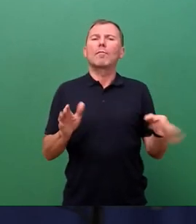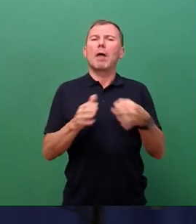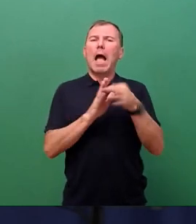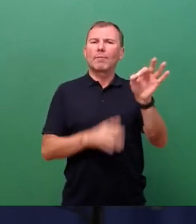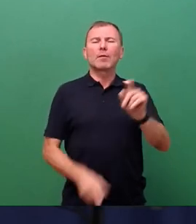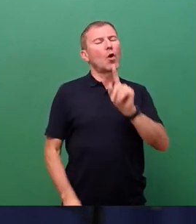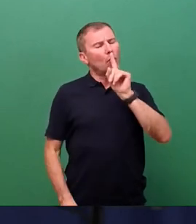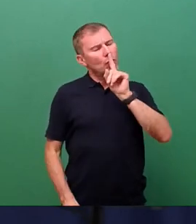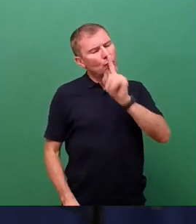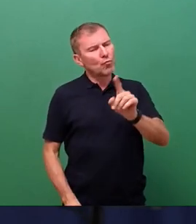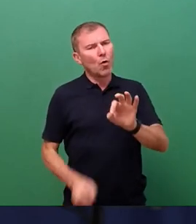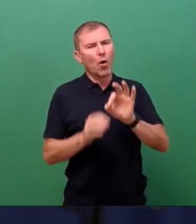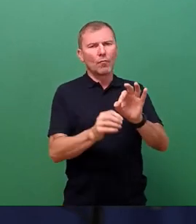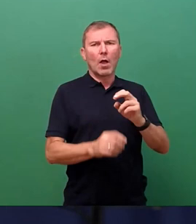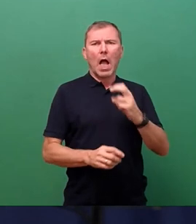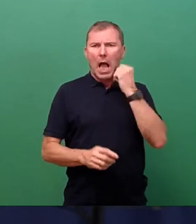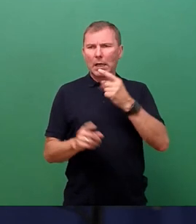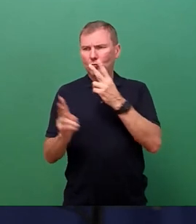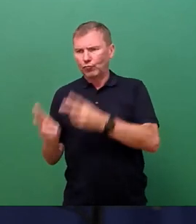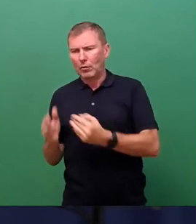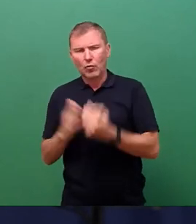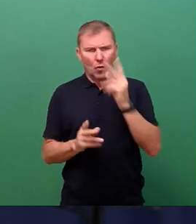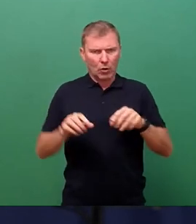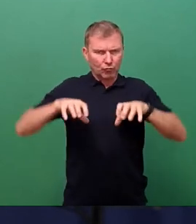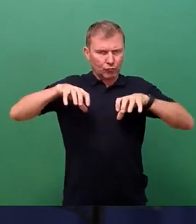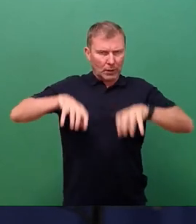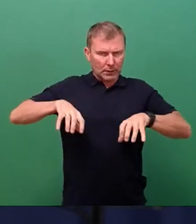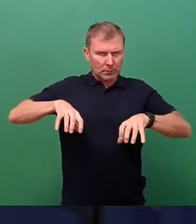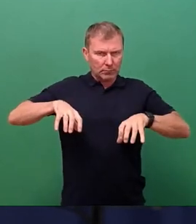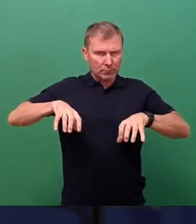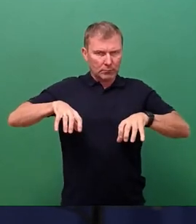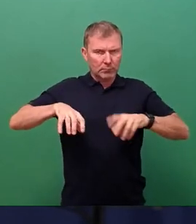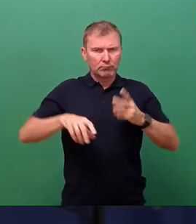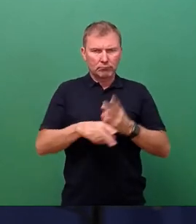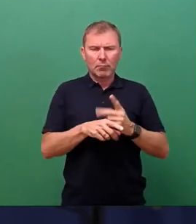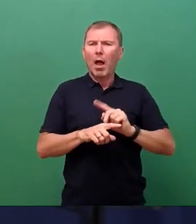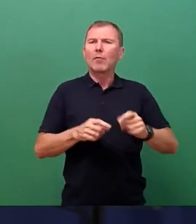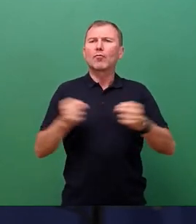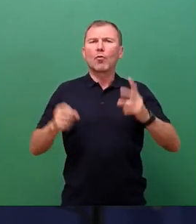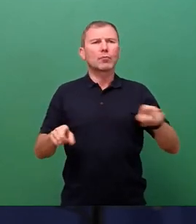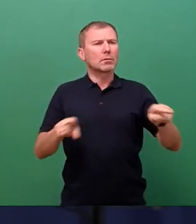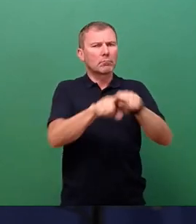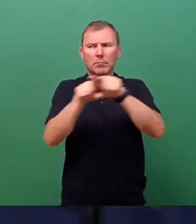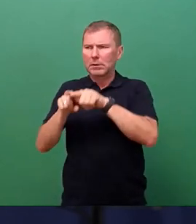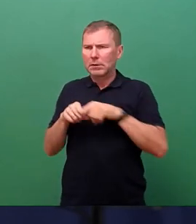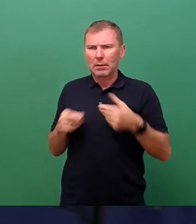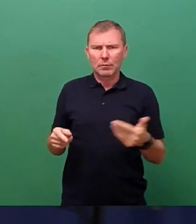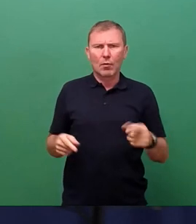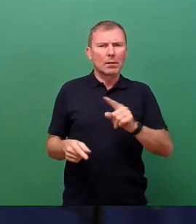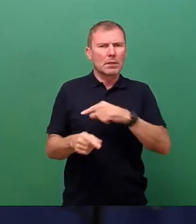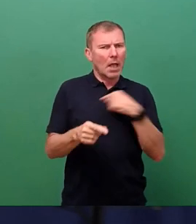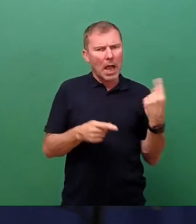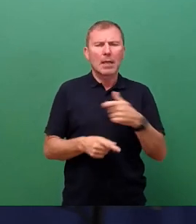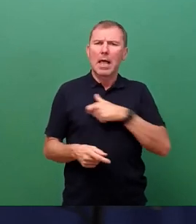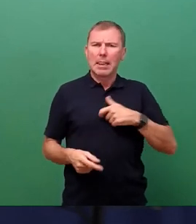Alt- und die Neustadt geben wird, so wie es im Übrigen auch in anderen Großstädten in Sachsen gehandhabt wird, in Leipzig zum